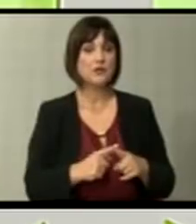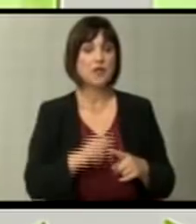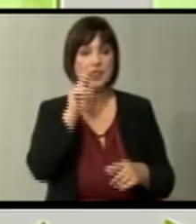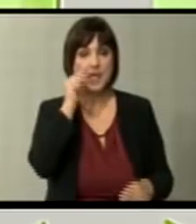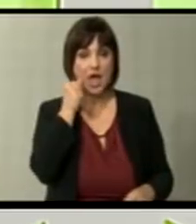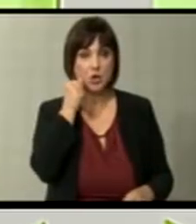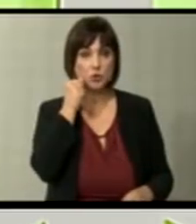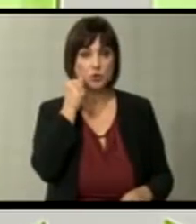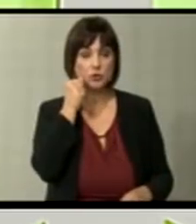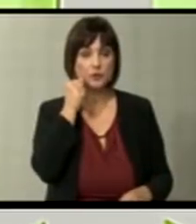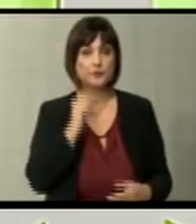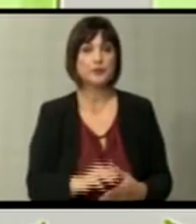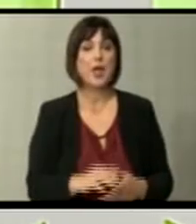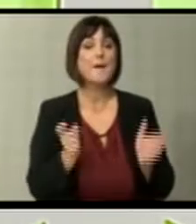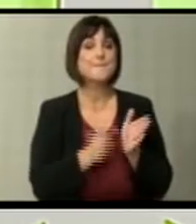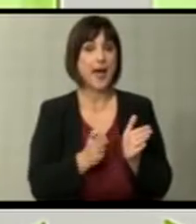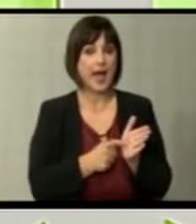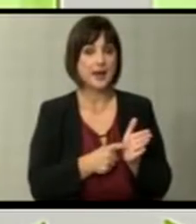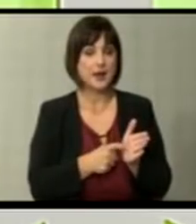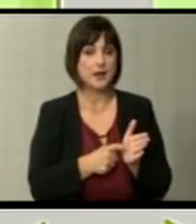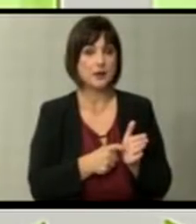народот бара